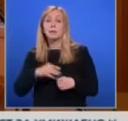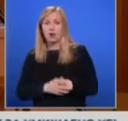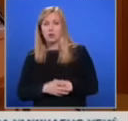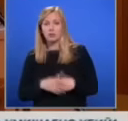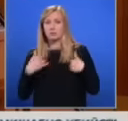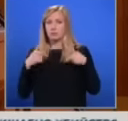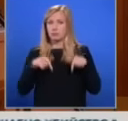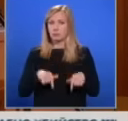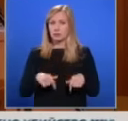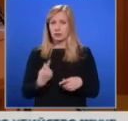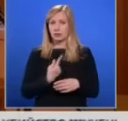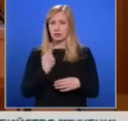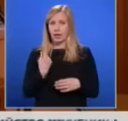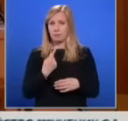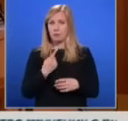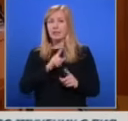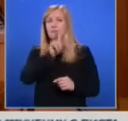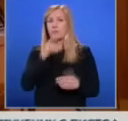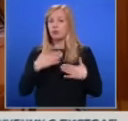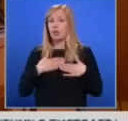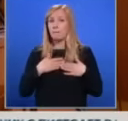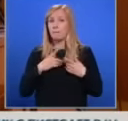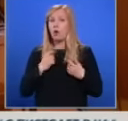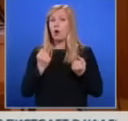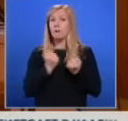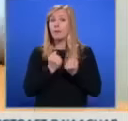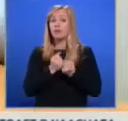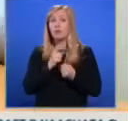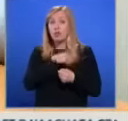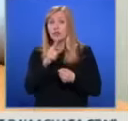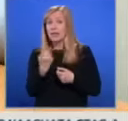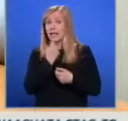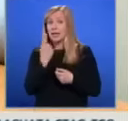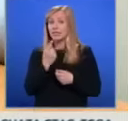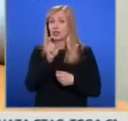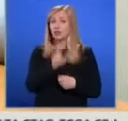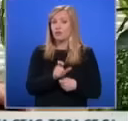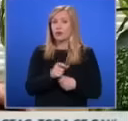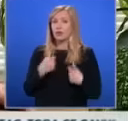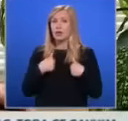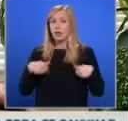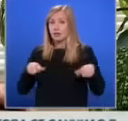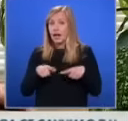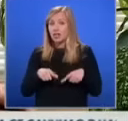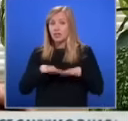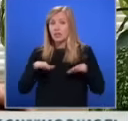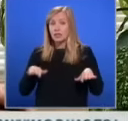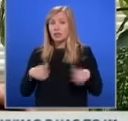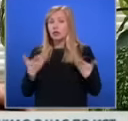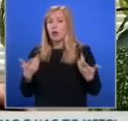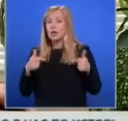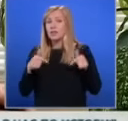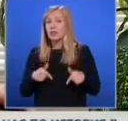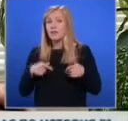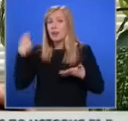на мое място би могат да бъде всеки един човек. Значи тия, деца, ще се окажат, че трябва да